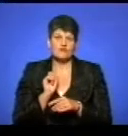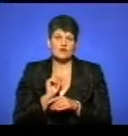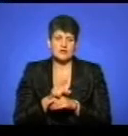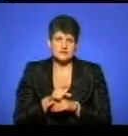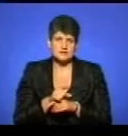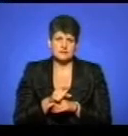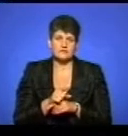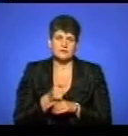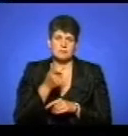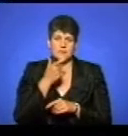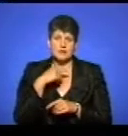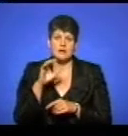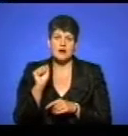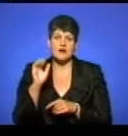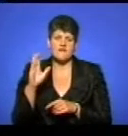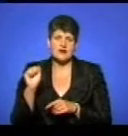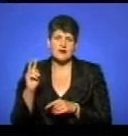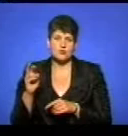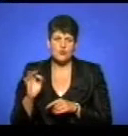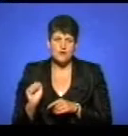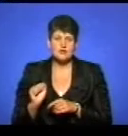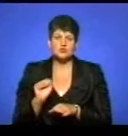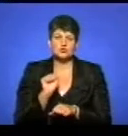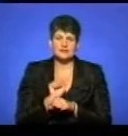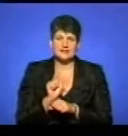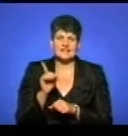пана Олакова зупиняти євробляхи.